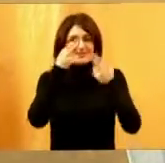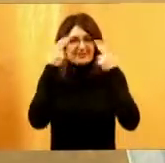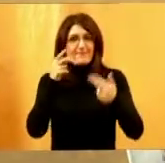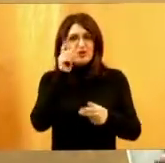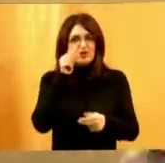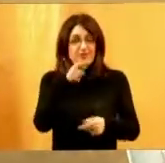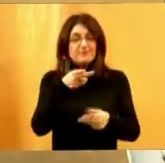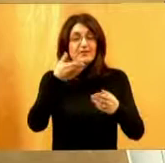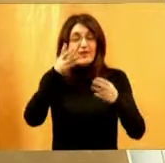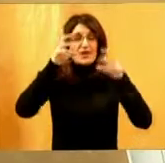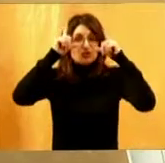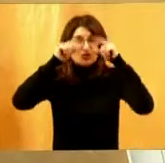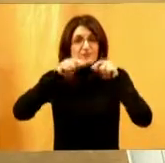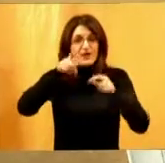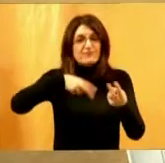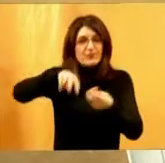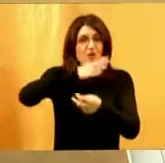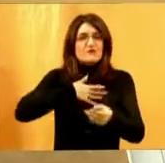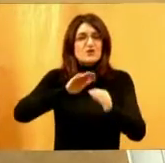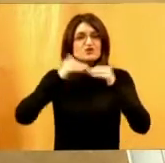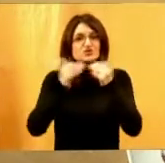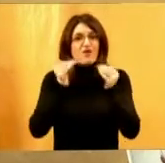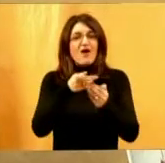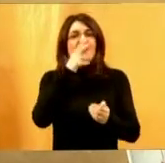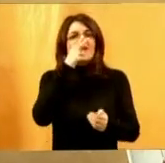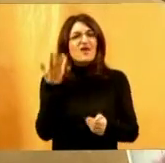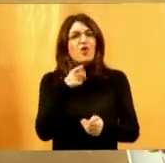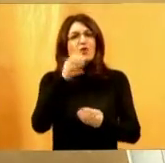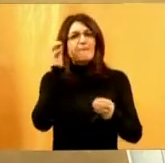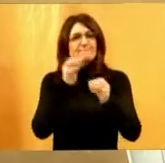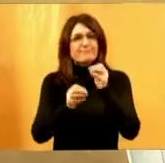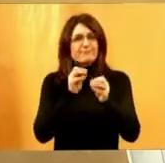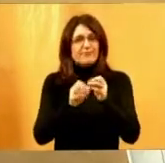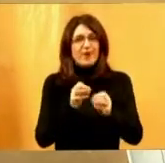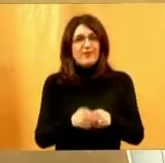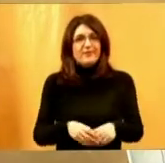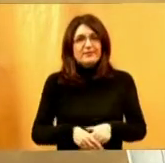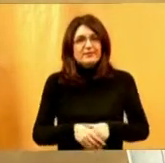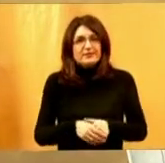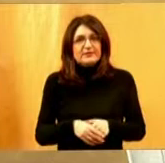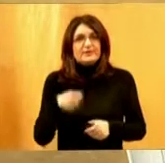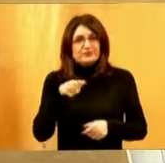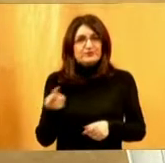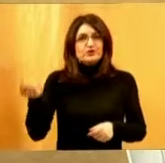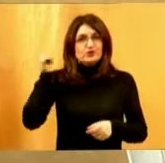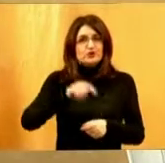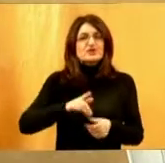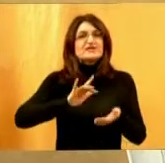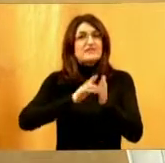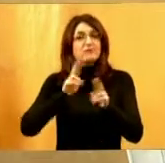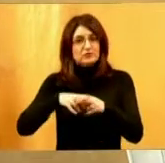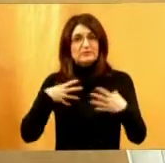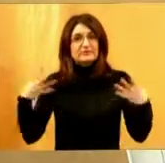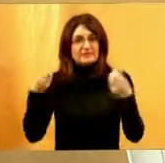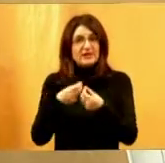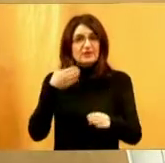hodajte po svojoj kući koju poznate ko svoj džep pa ćete vidjeti kao je to problem. Prema tome, dođete, svi ćemo doći zajedno,